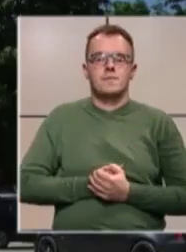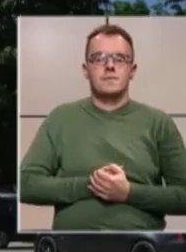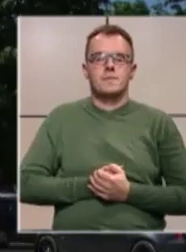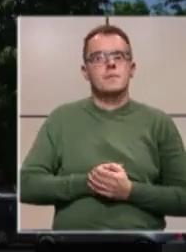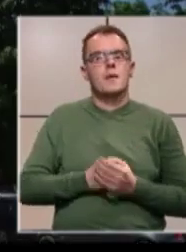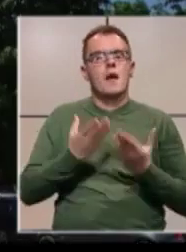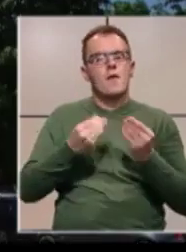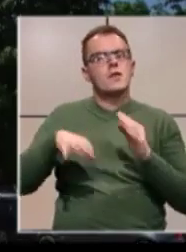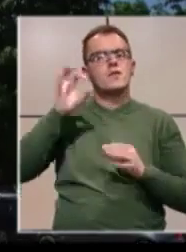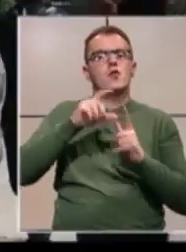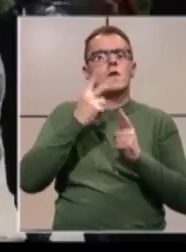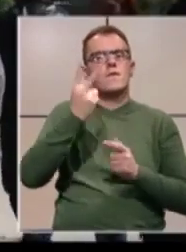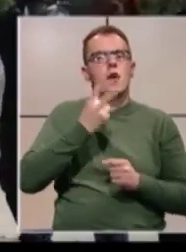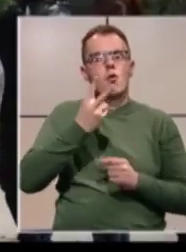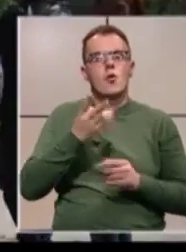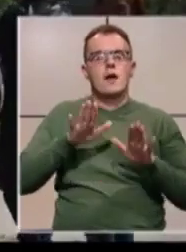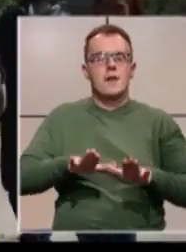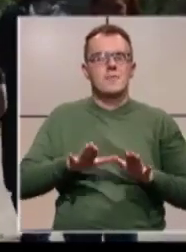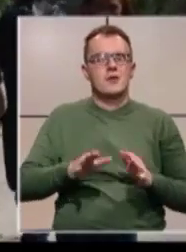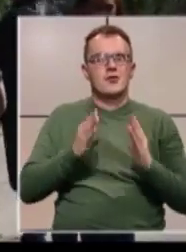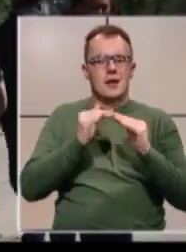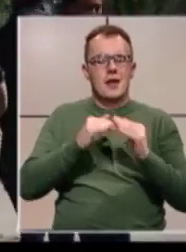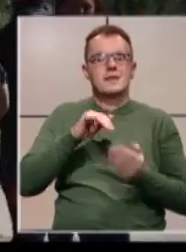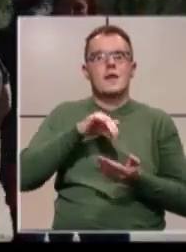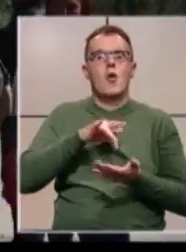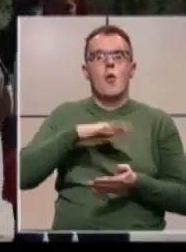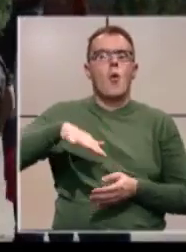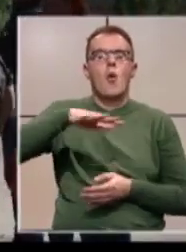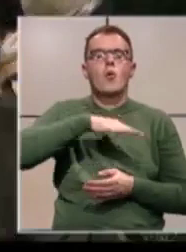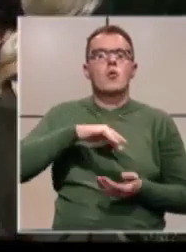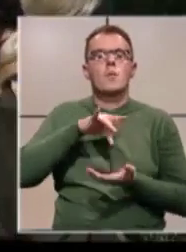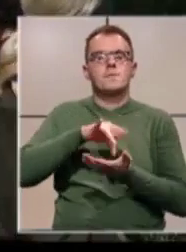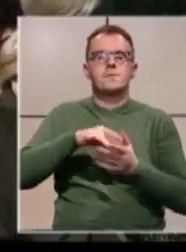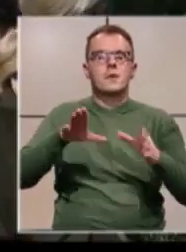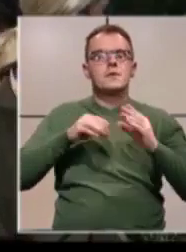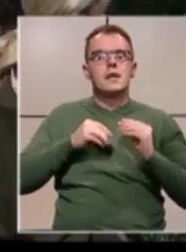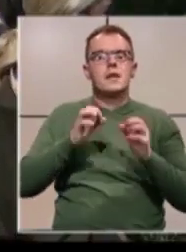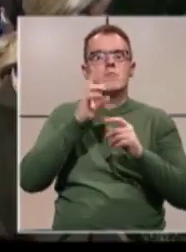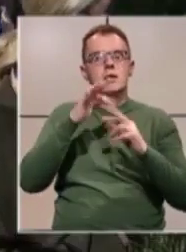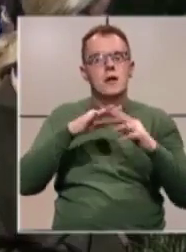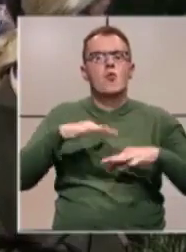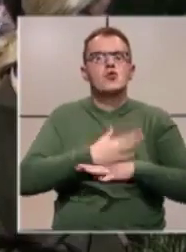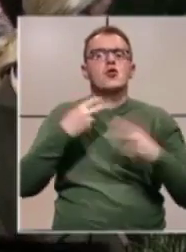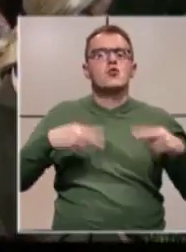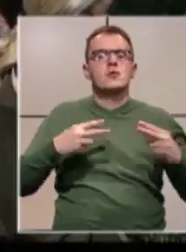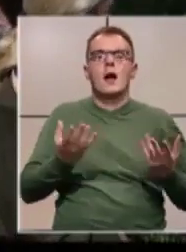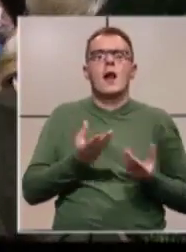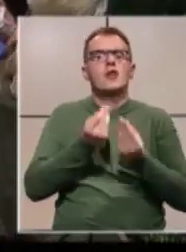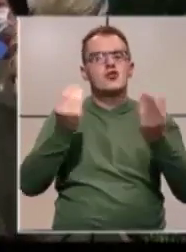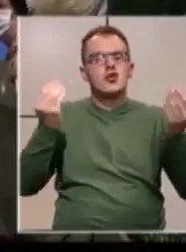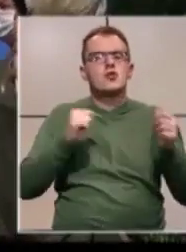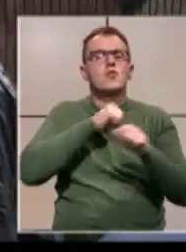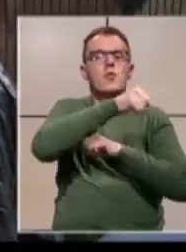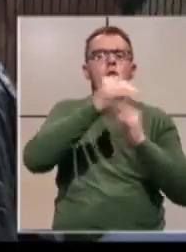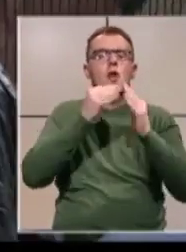Već više od dvije godine mještani naselja oko prihvatnog centra Bira osjećaju strah i nesigurnost. Česte su provale u kuće, oštećenja